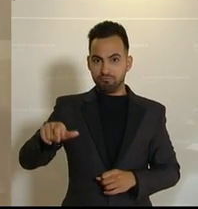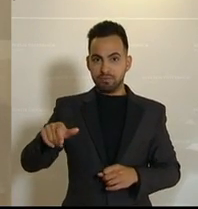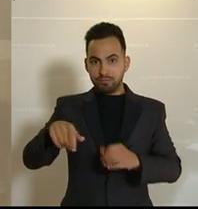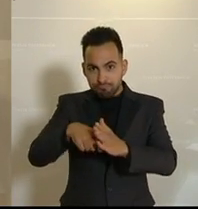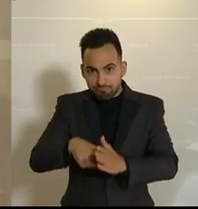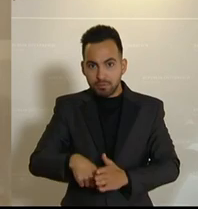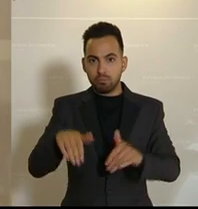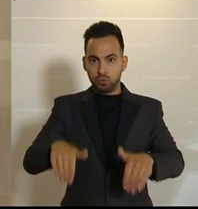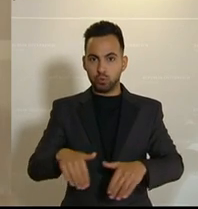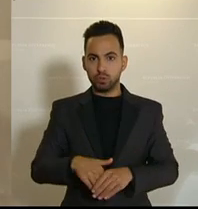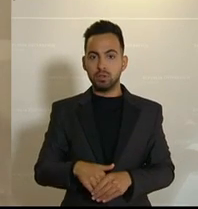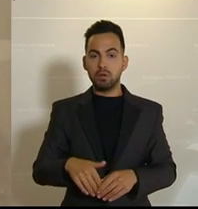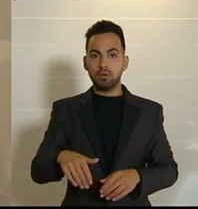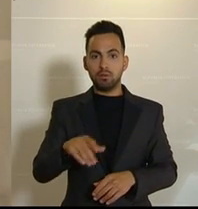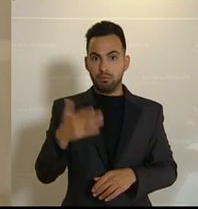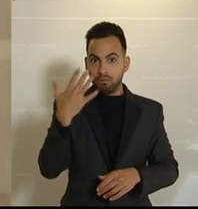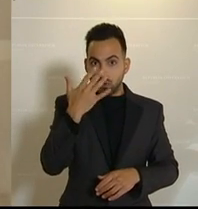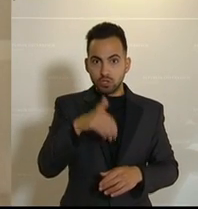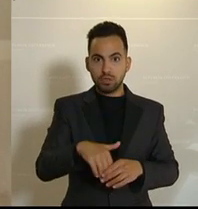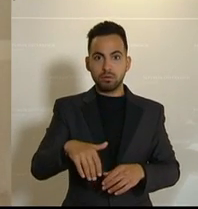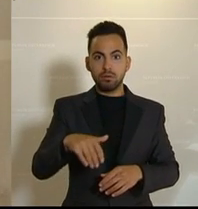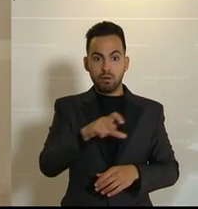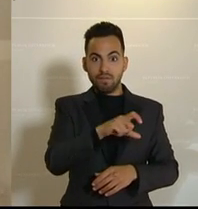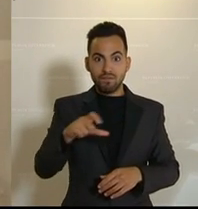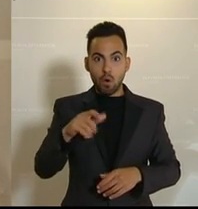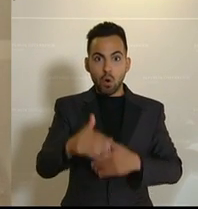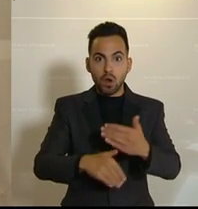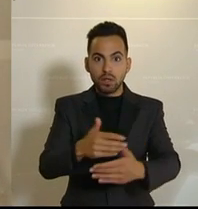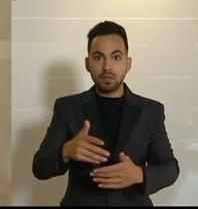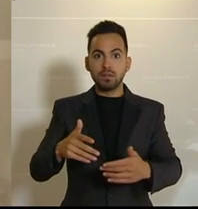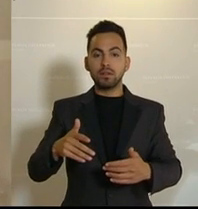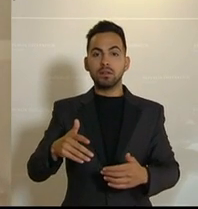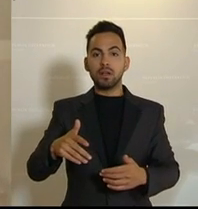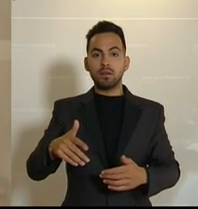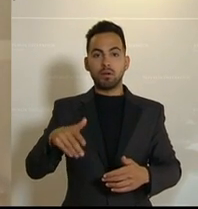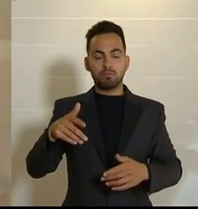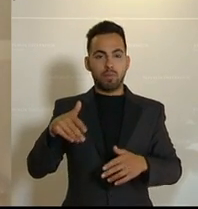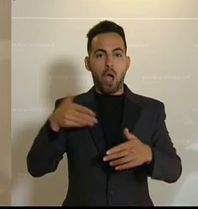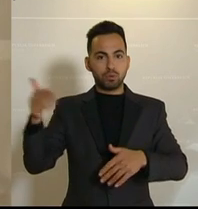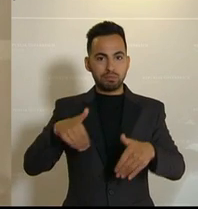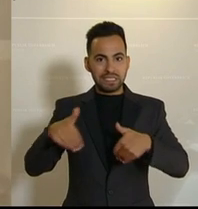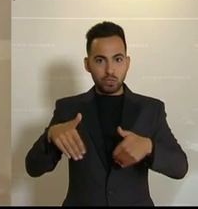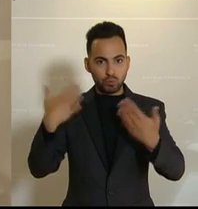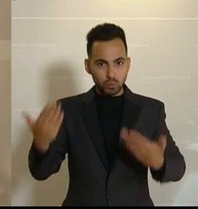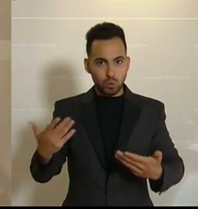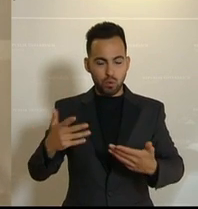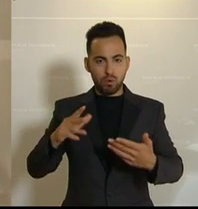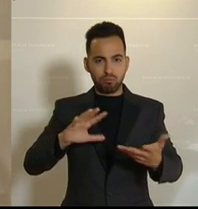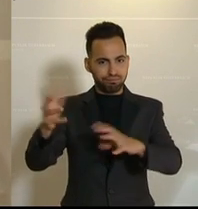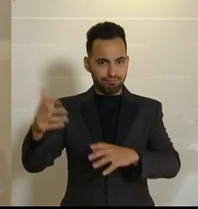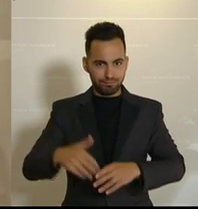ausgebaut werden. Ein wochenlanger Angriff wie auf das österreichische Außenministerium darf in Zukunft nicht mehr stattfinden.